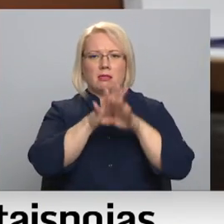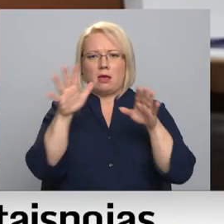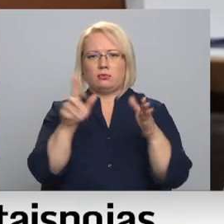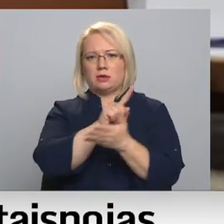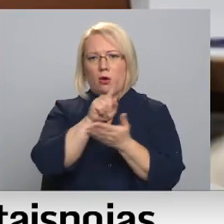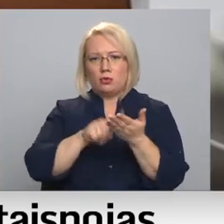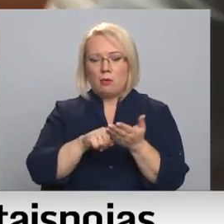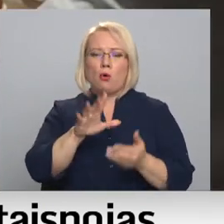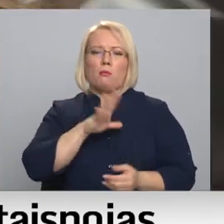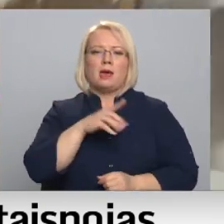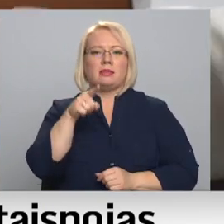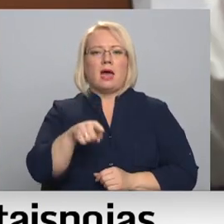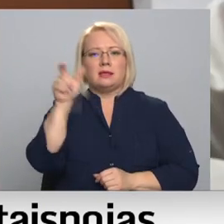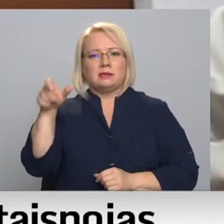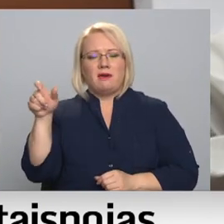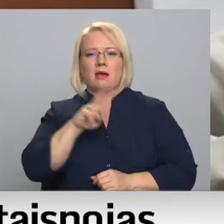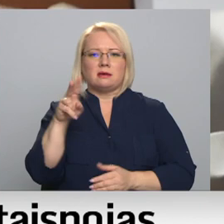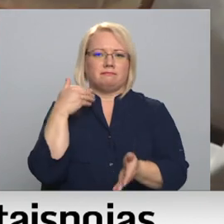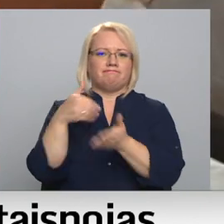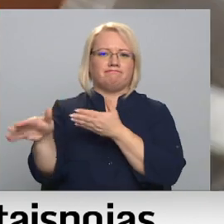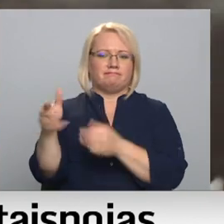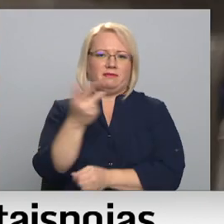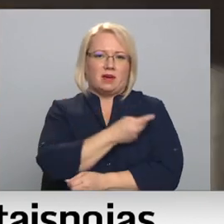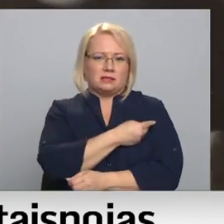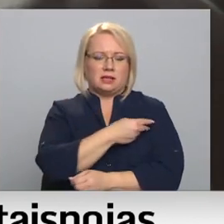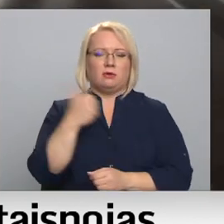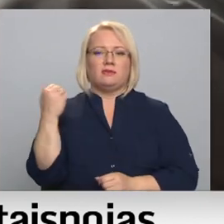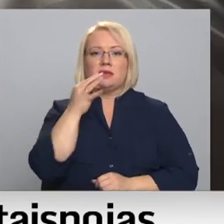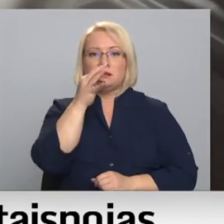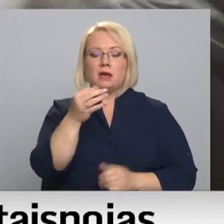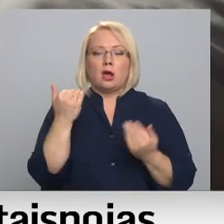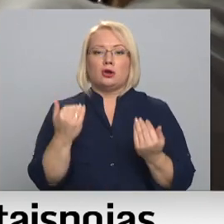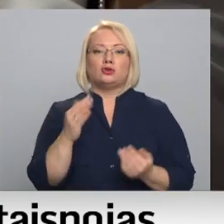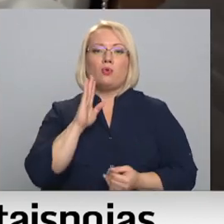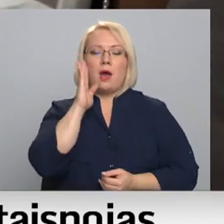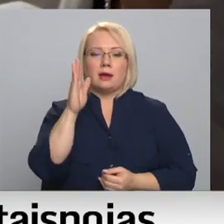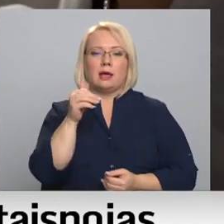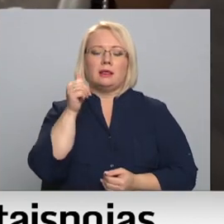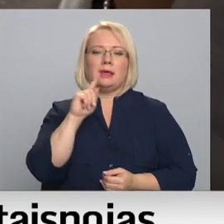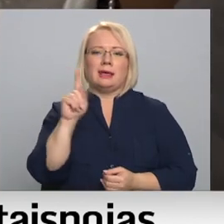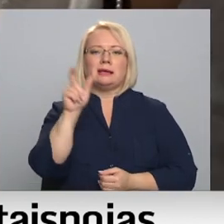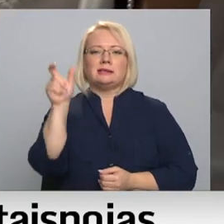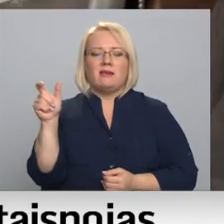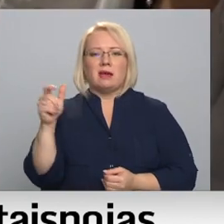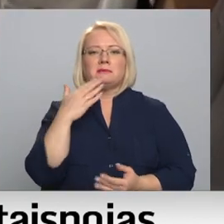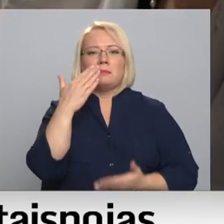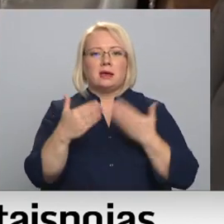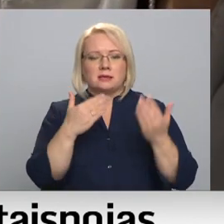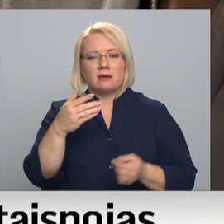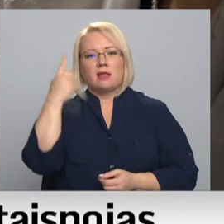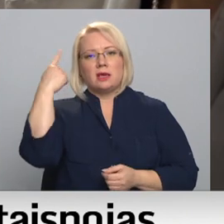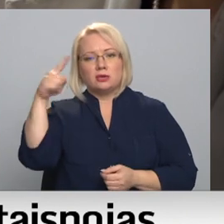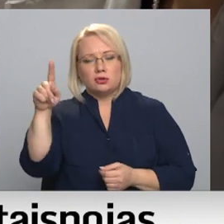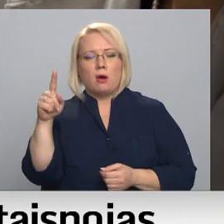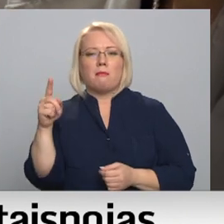joši arī tādi, kas tomēr atteicās vakcinēties. Ir vēl šorīt, kas piesakās seniori, kas ir vēl izdomājuši, vēl nāk